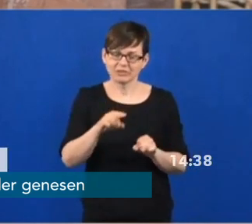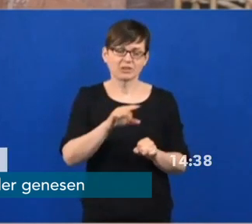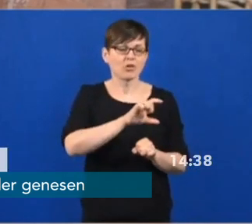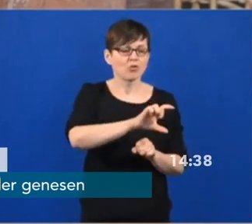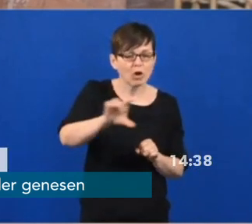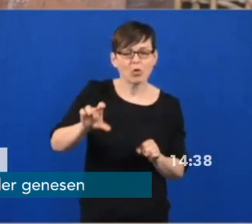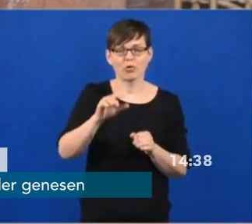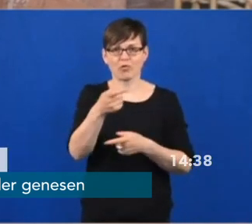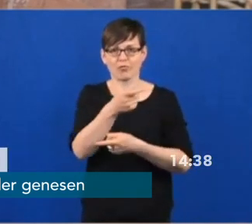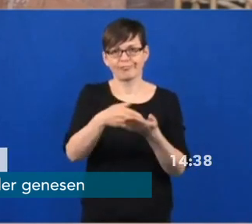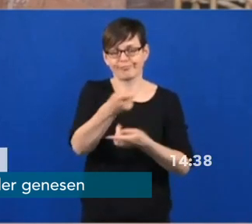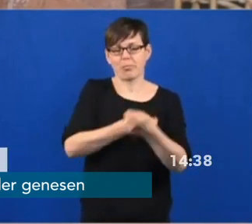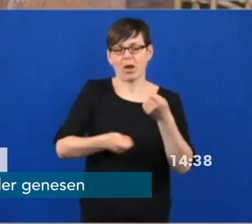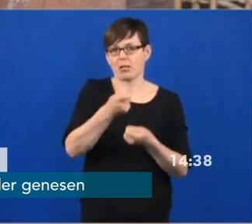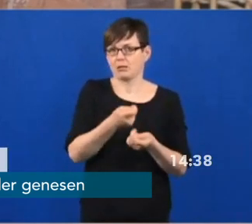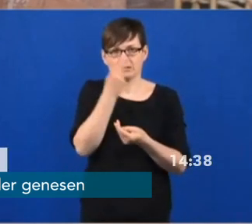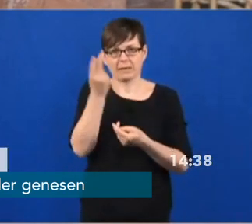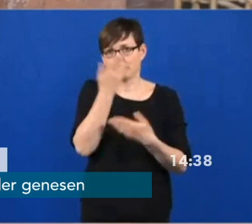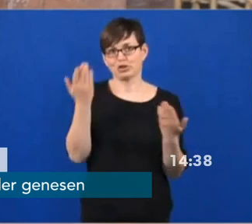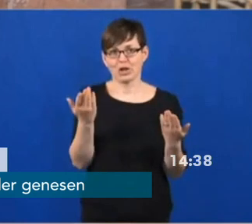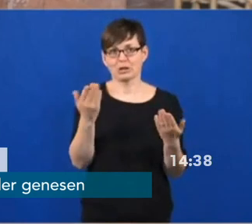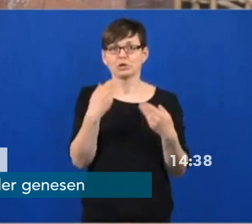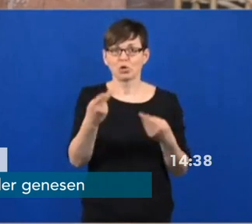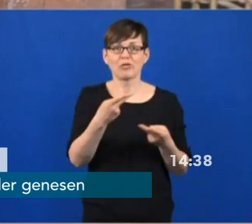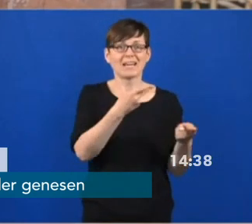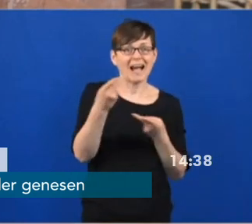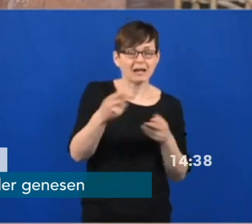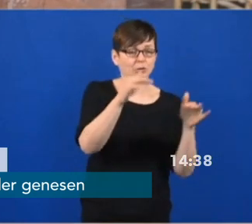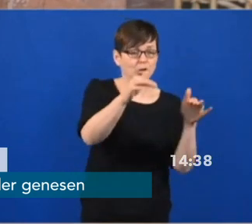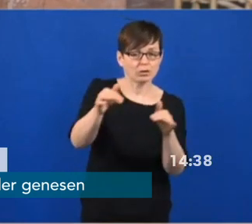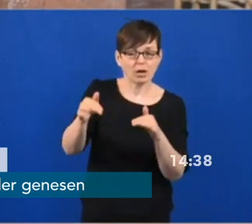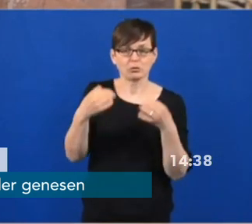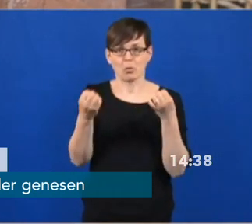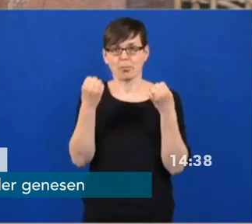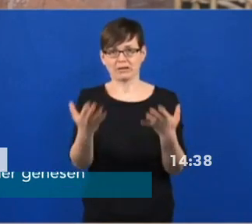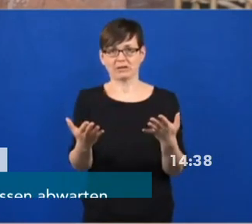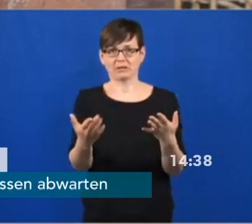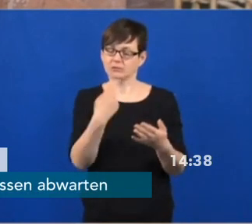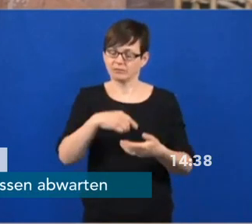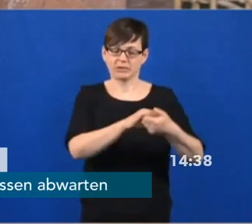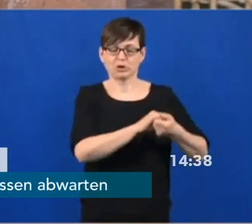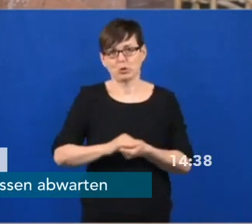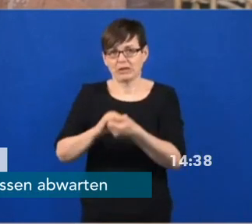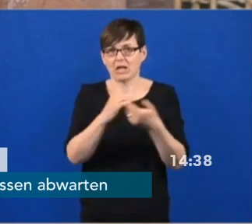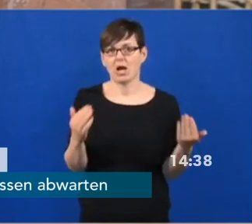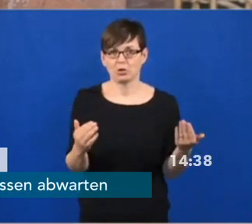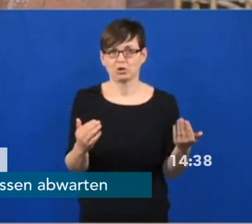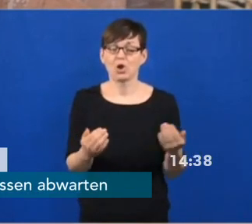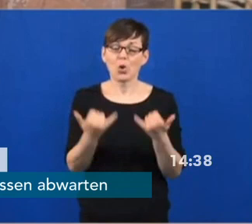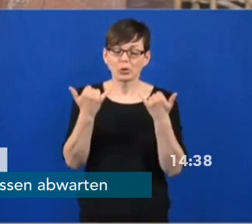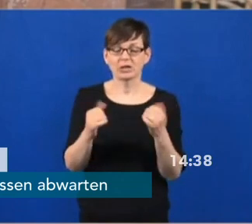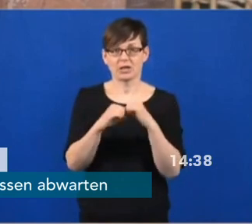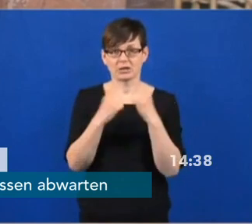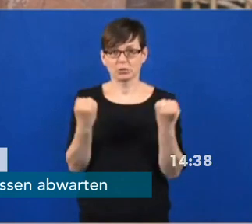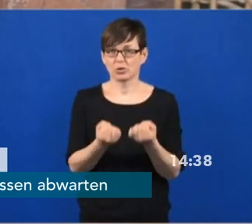auch in den Krankenhäusern, gerade in den Krankenhäusern der Fall. Und es gilt, dass eben gesagt, wir sind in einer Lage, in der wir viele Probleme